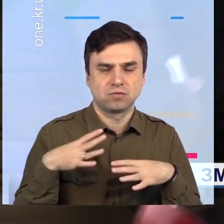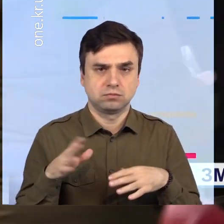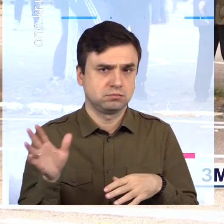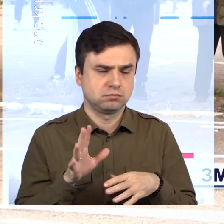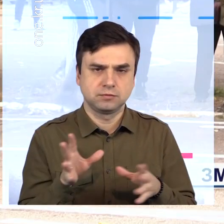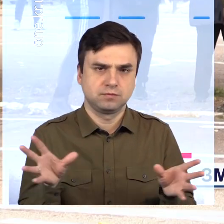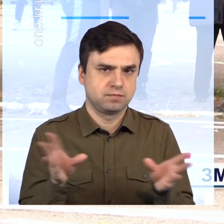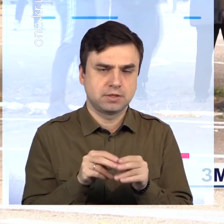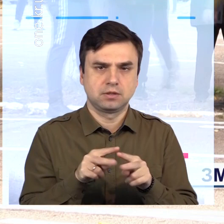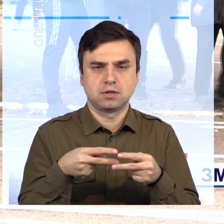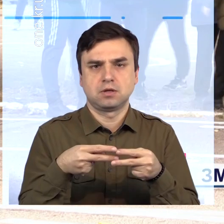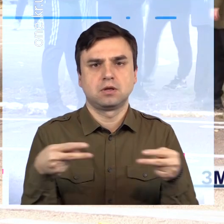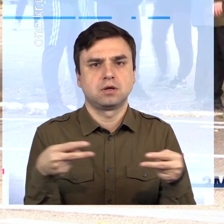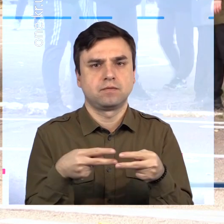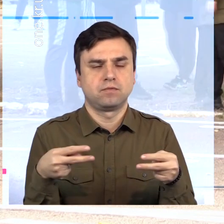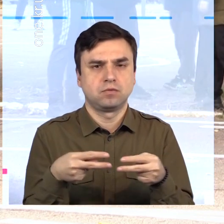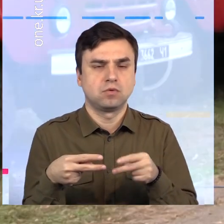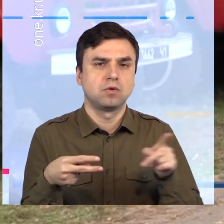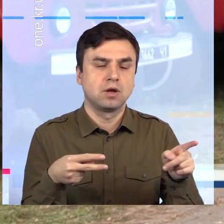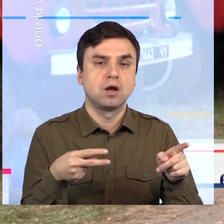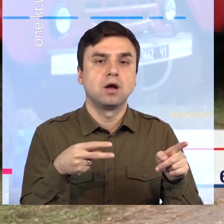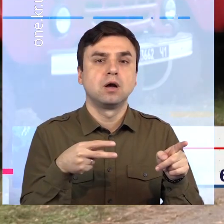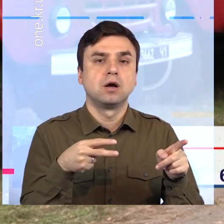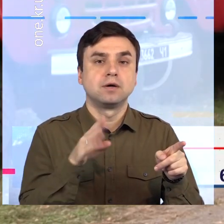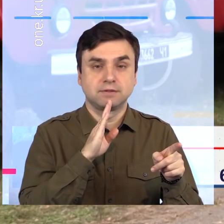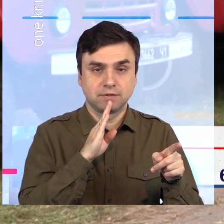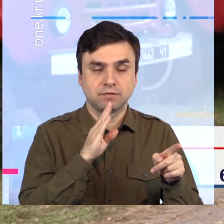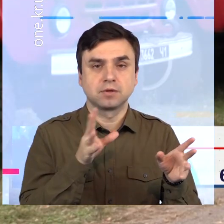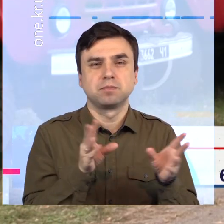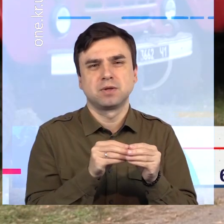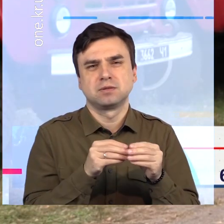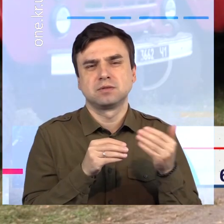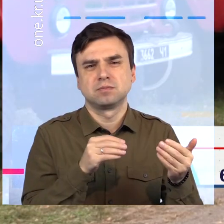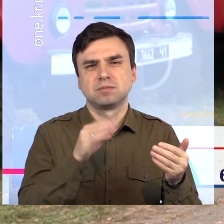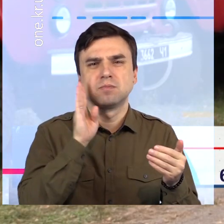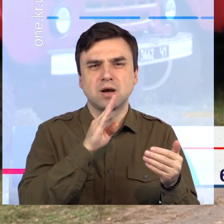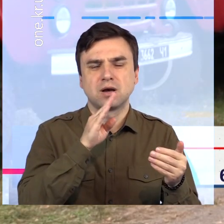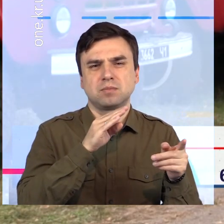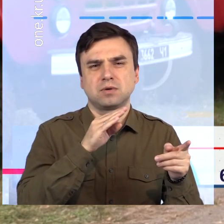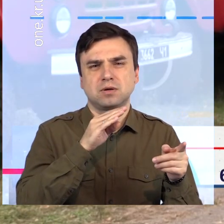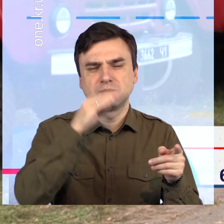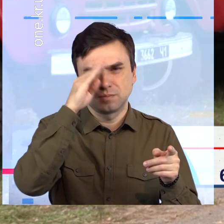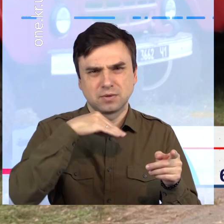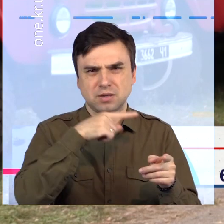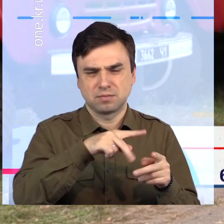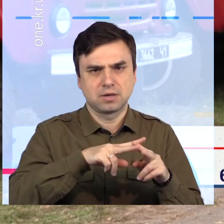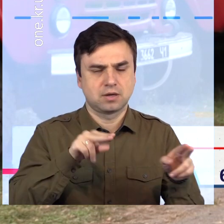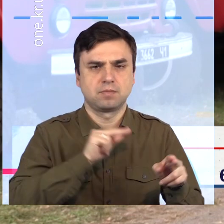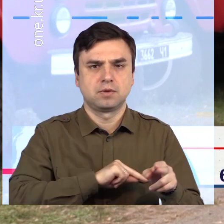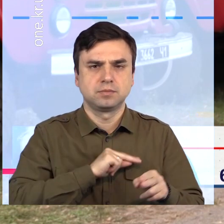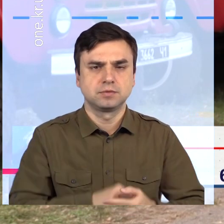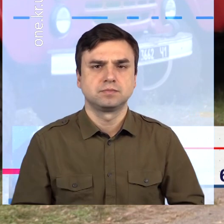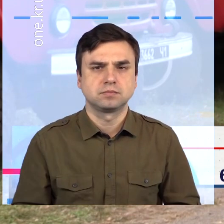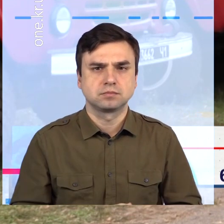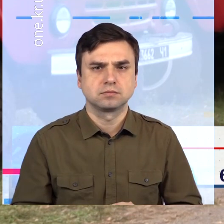рятувальників. Служить людям також, як і її батьки. Я рік в цій структурі, тобто після навчання прийшла зразу на